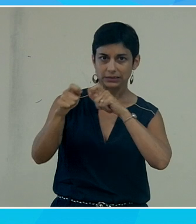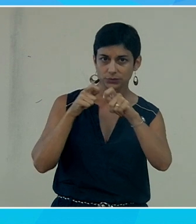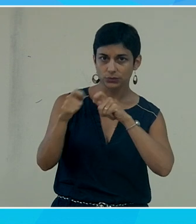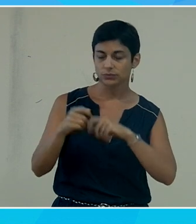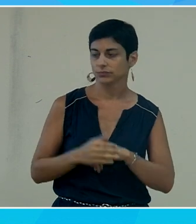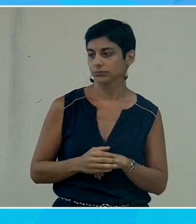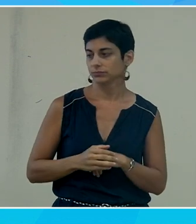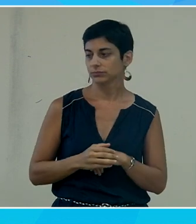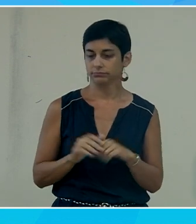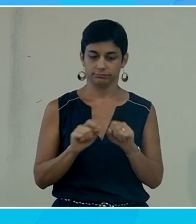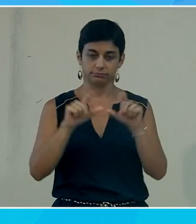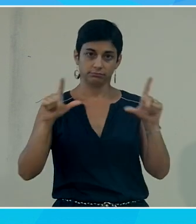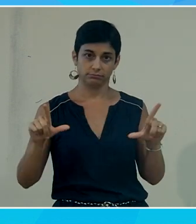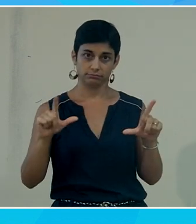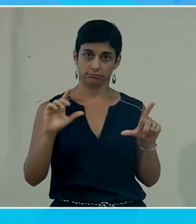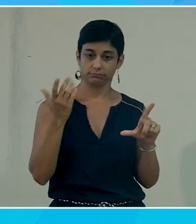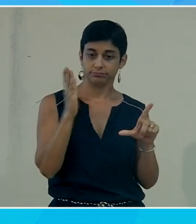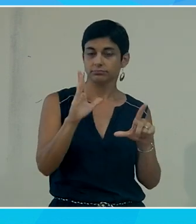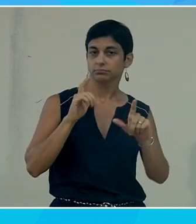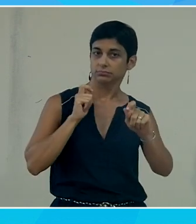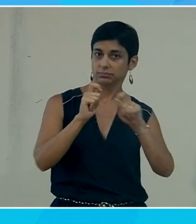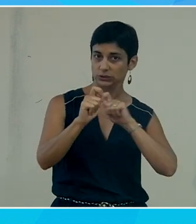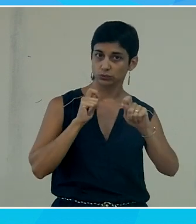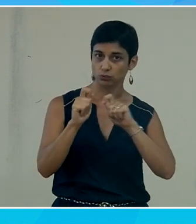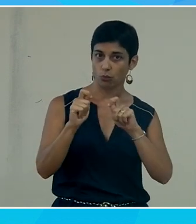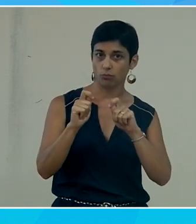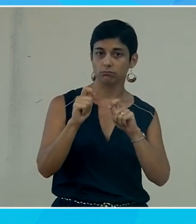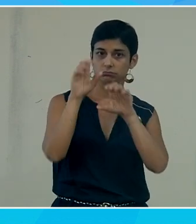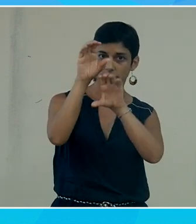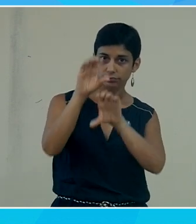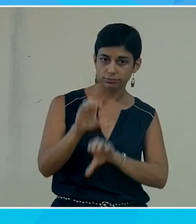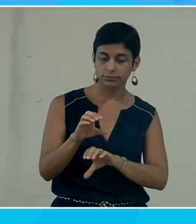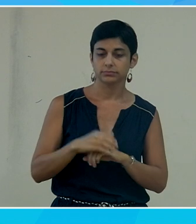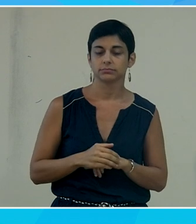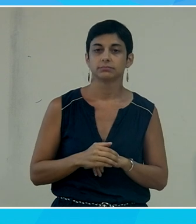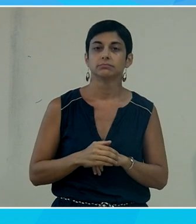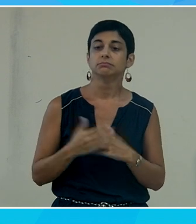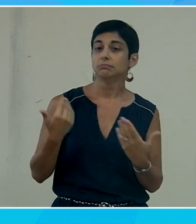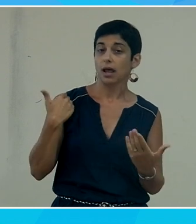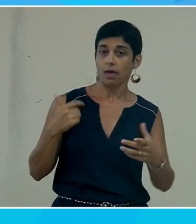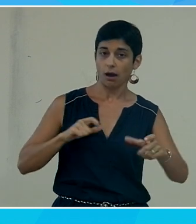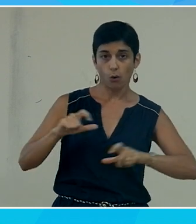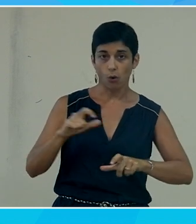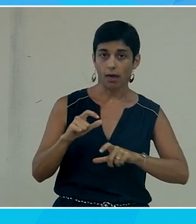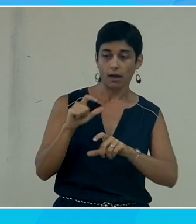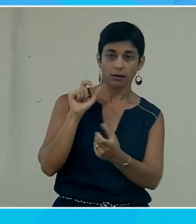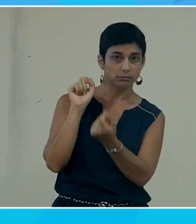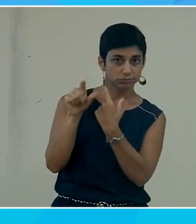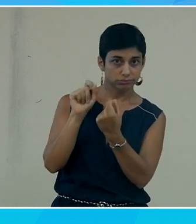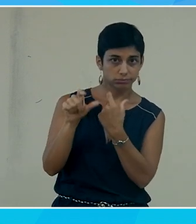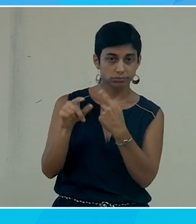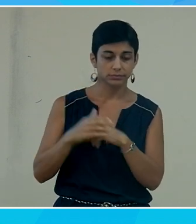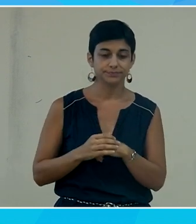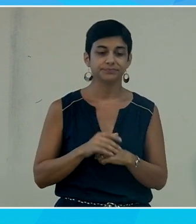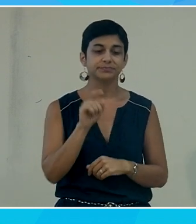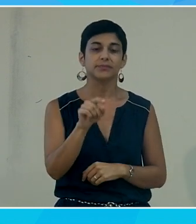je vais aller sur une conversation je vais aller dans un échange que des collègues m'ont fait tout à l'heure je vais aller sur trois